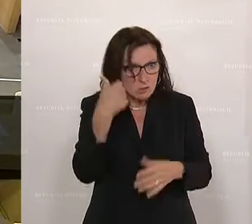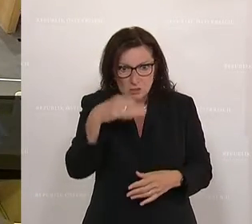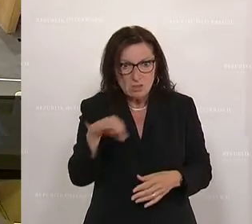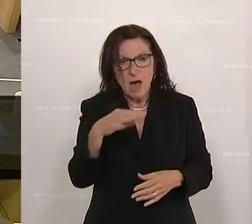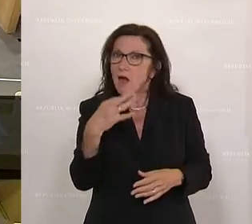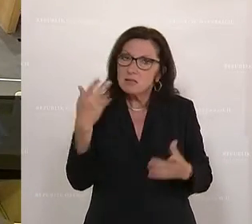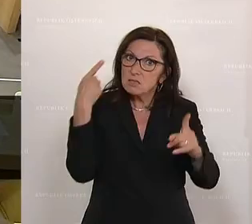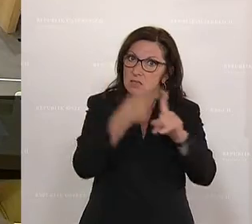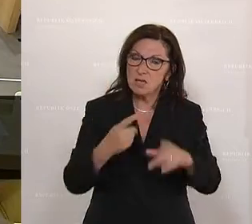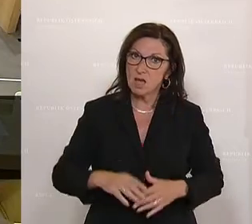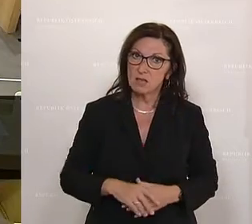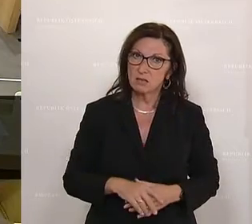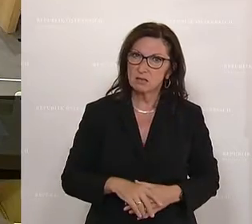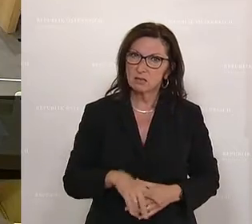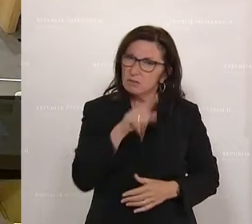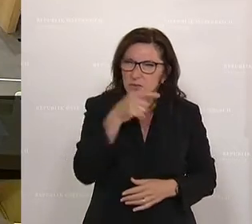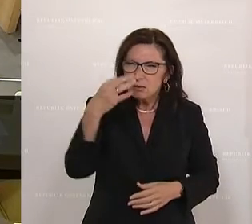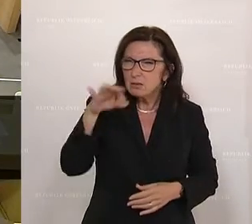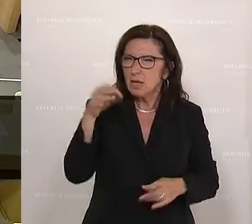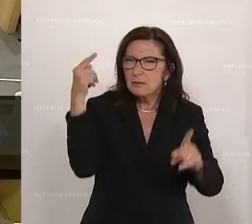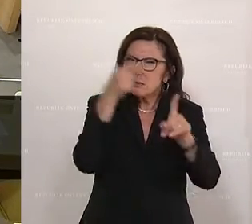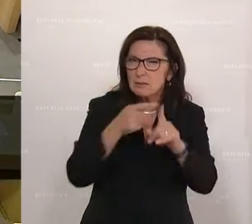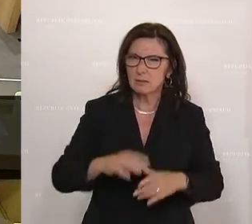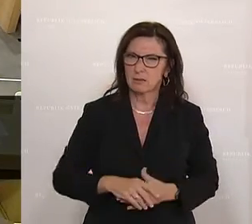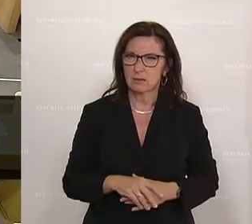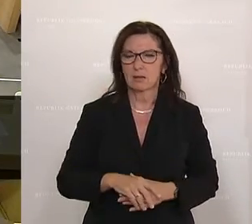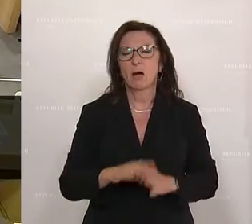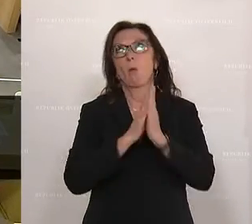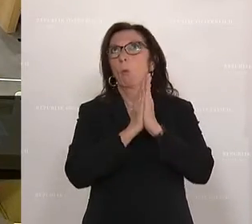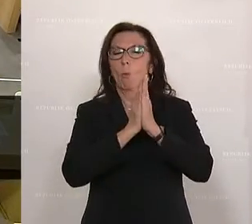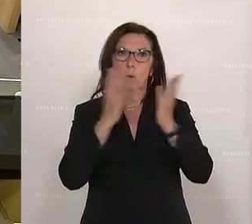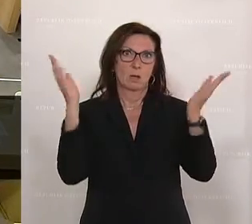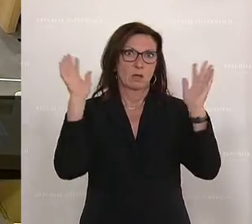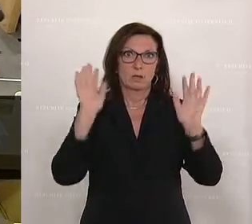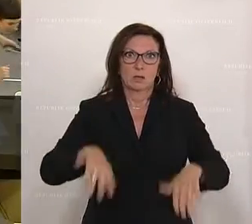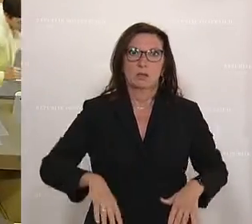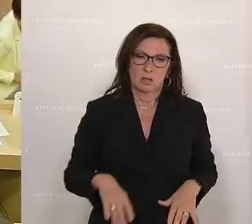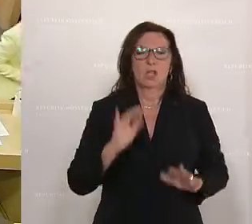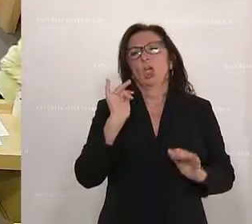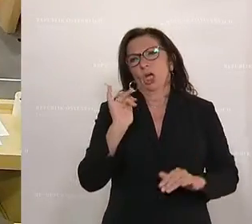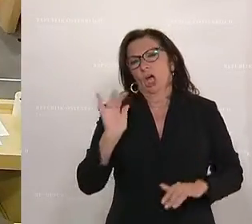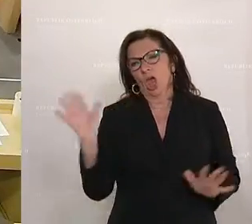geht es hier. Um nichts anderes. Oh Gott, Leute, ja, ja,